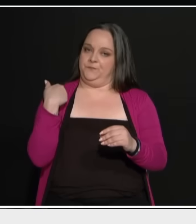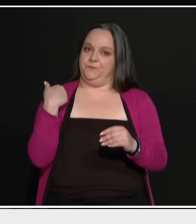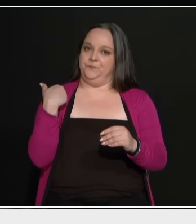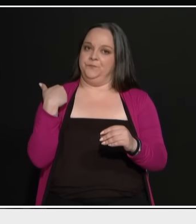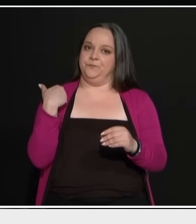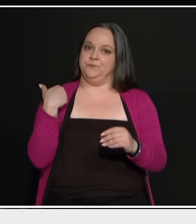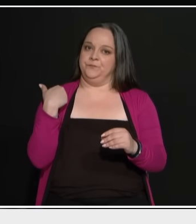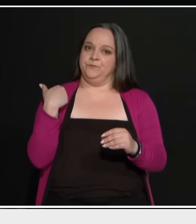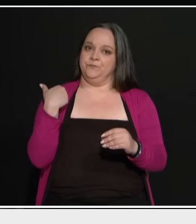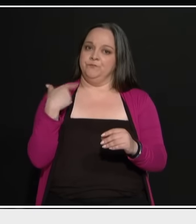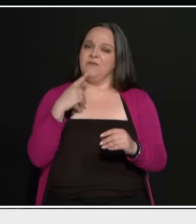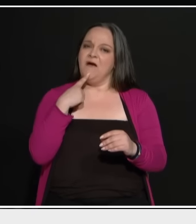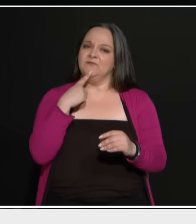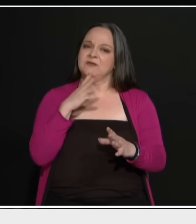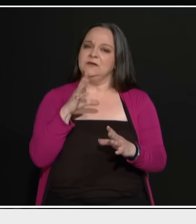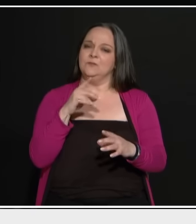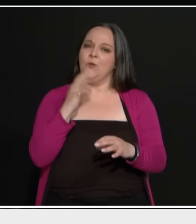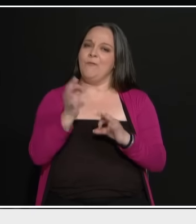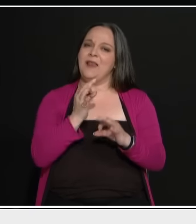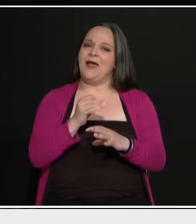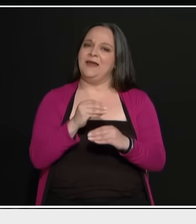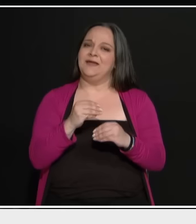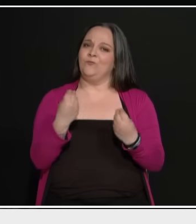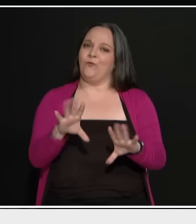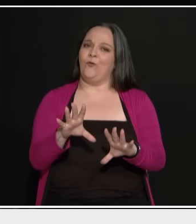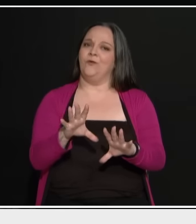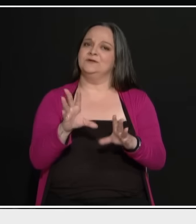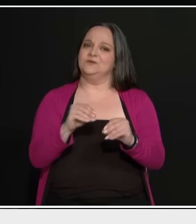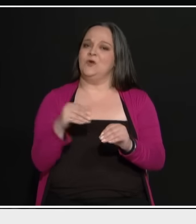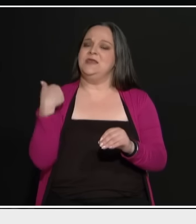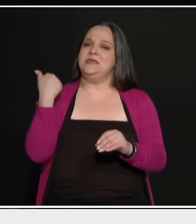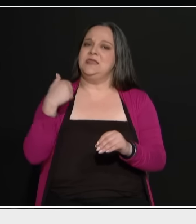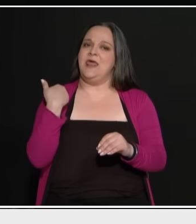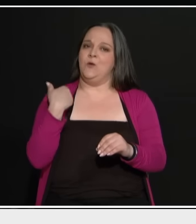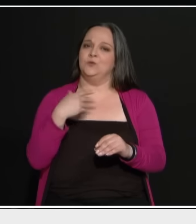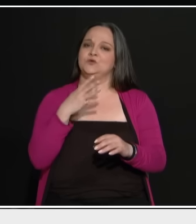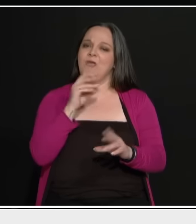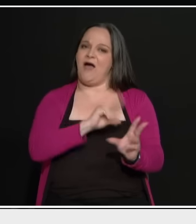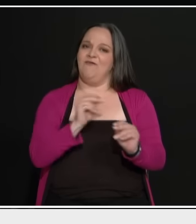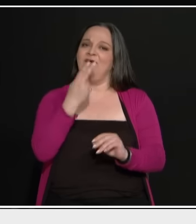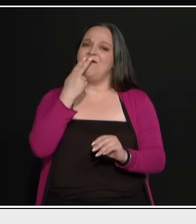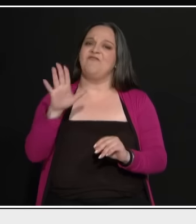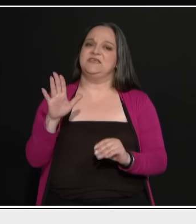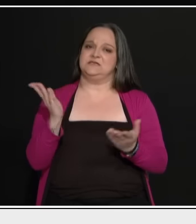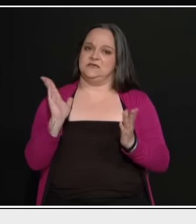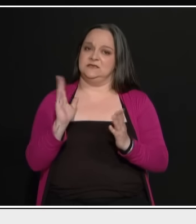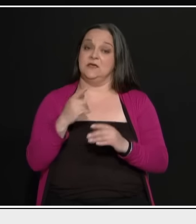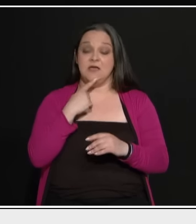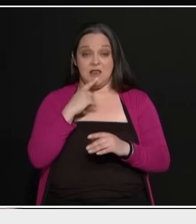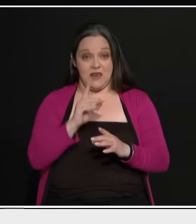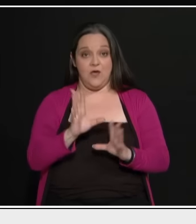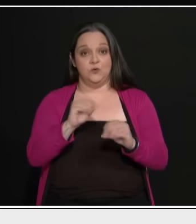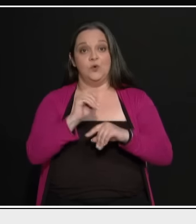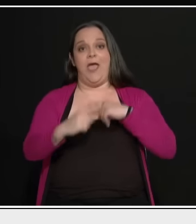μιλάνε έτσι για τους νέους έχουν φασιστικές νοοτροπίες, καταλάβατε. Εγώ λέω για τους έμπειρους της πολιτικής,